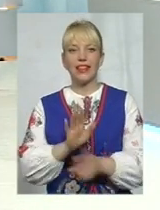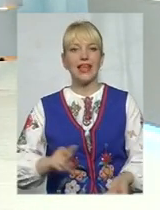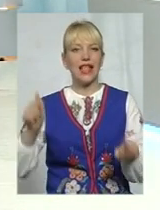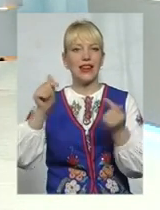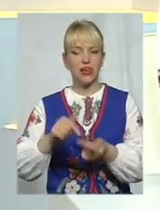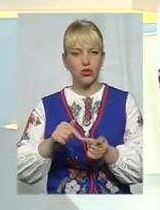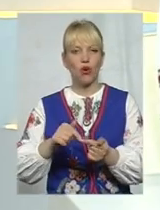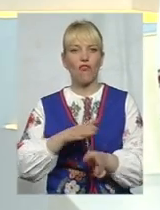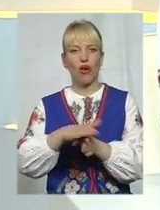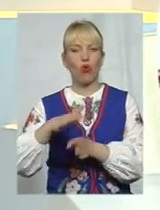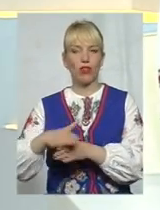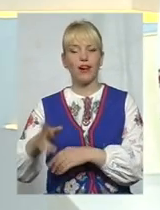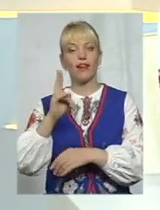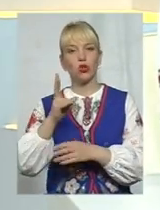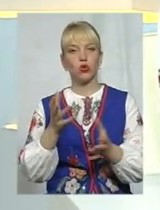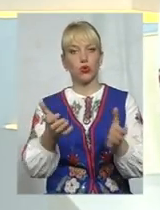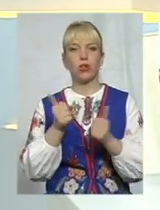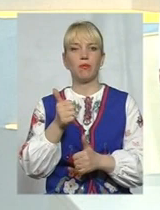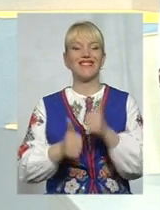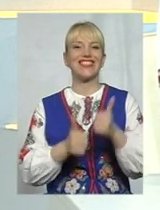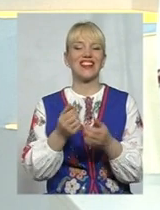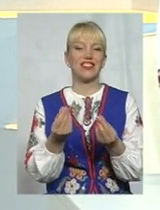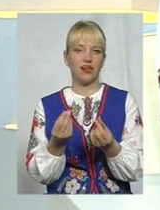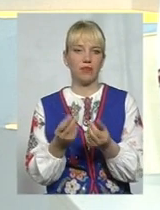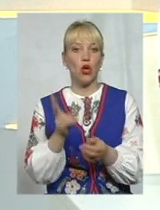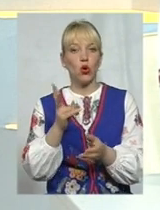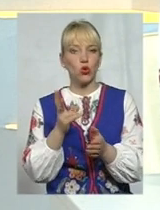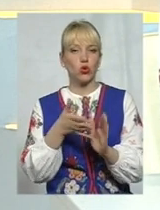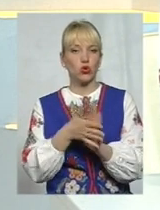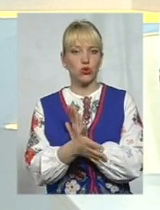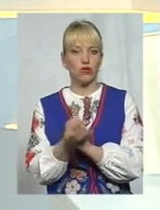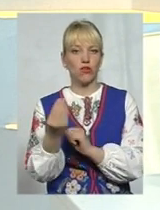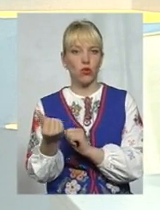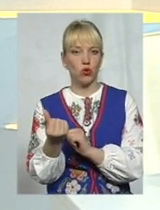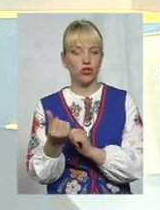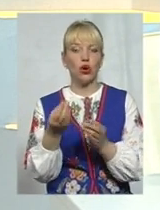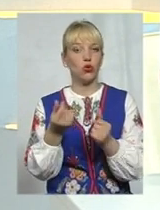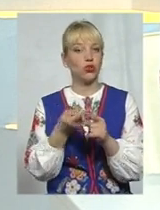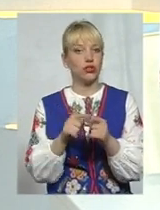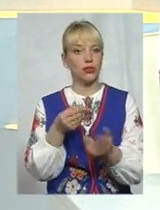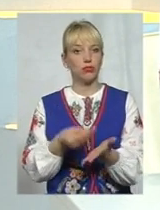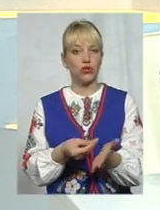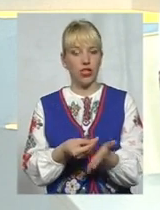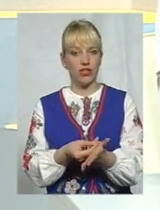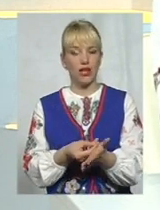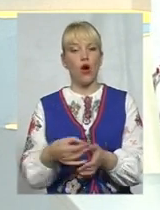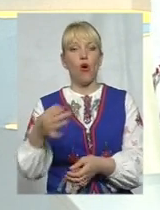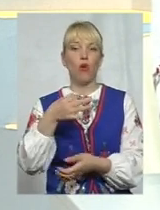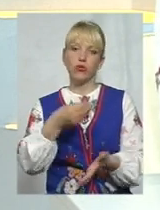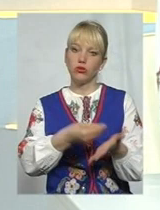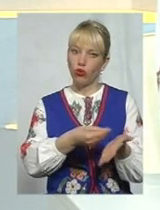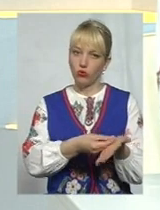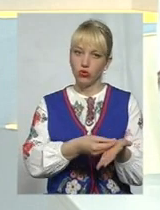виконання. Хтось отримав тендер, хтось освоїв гроші, гроші бюджетні, з обласного